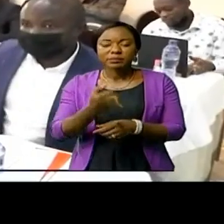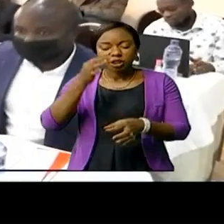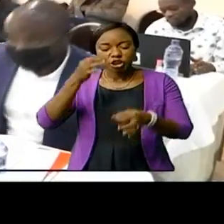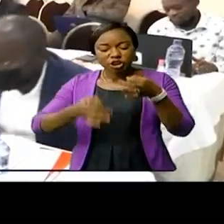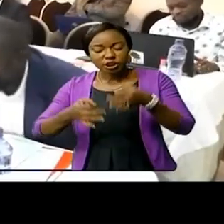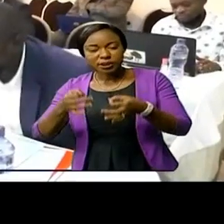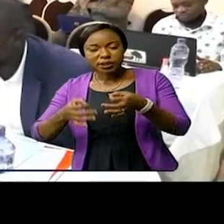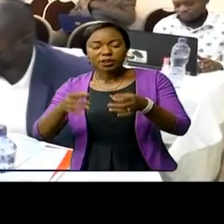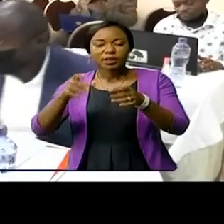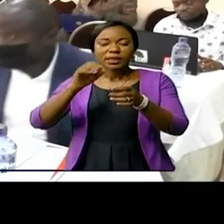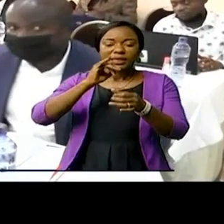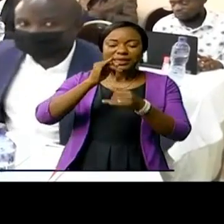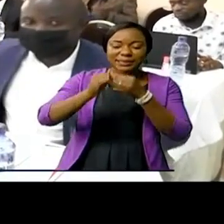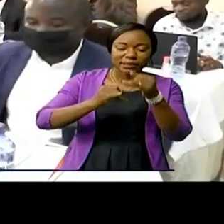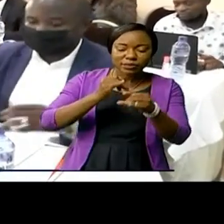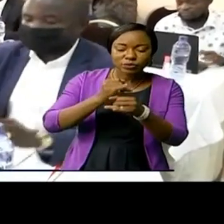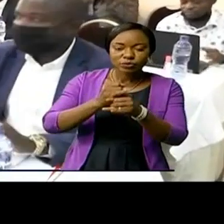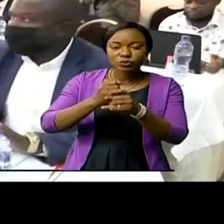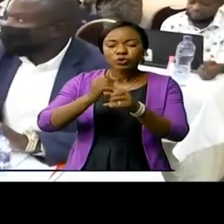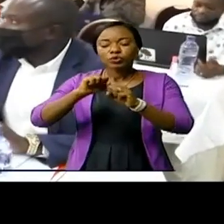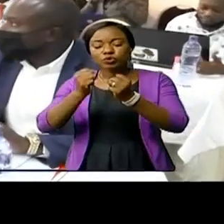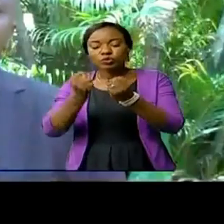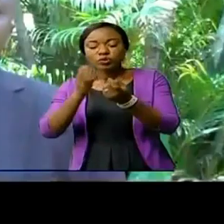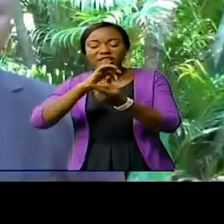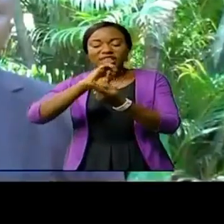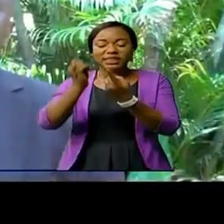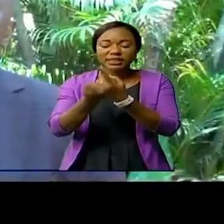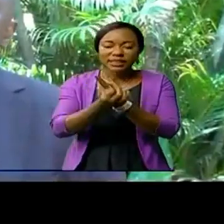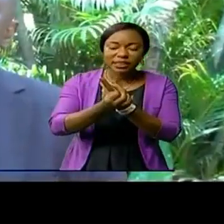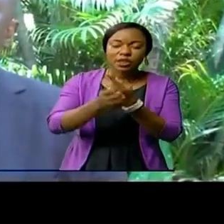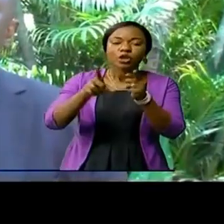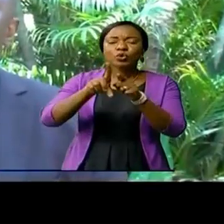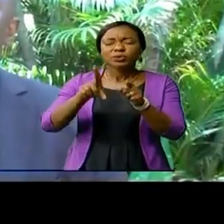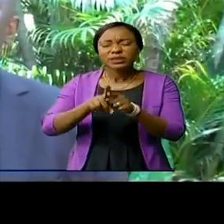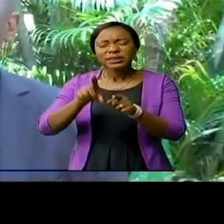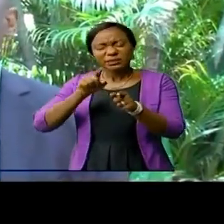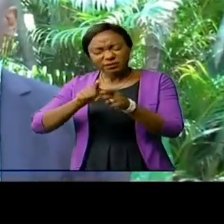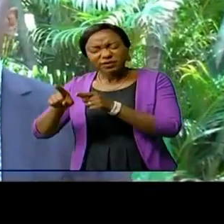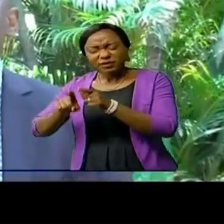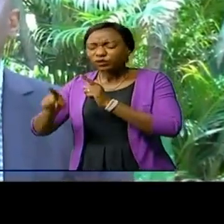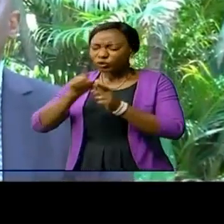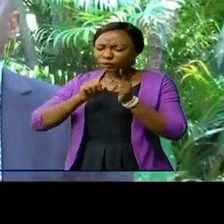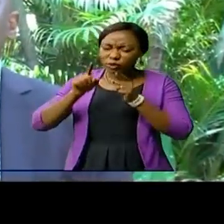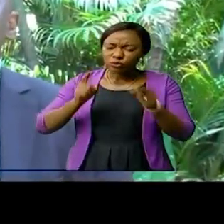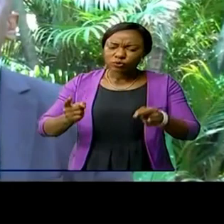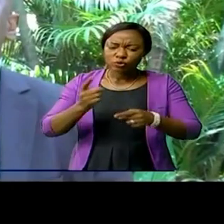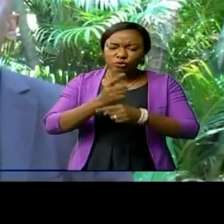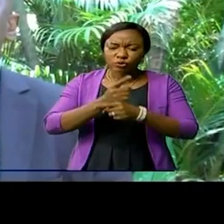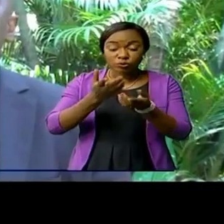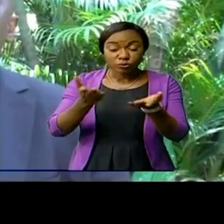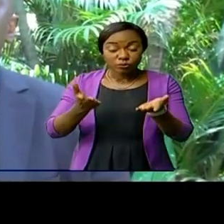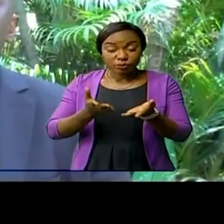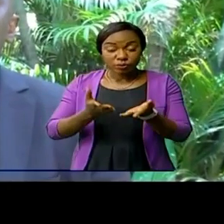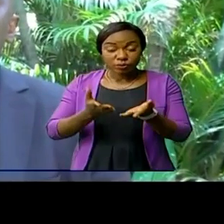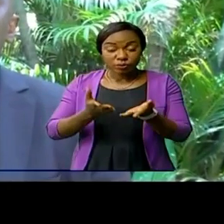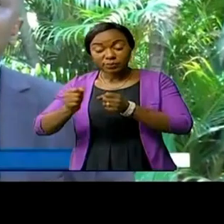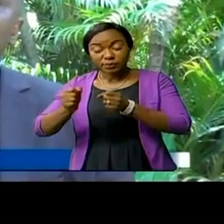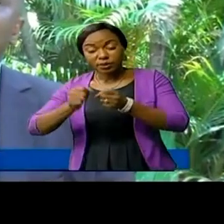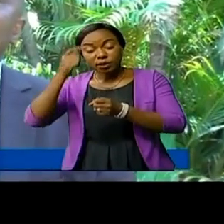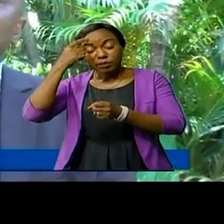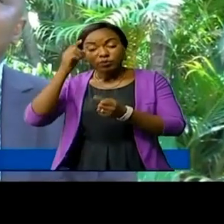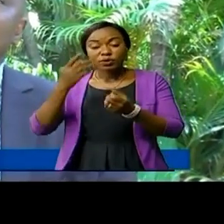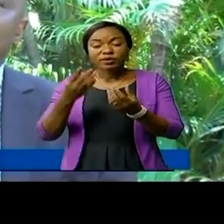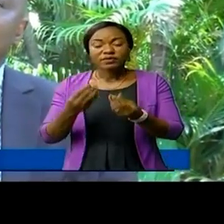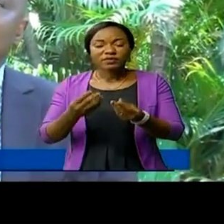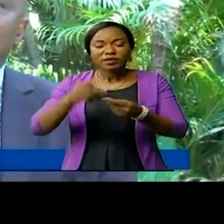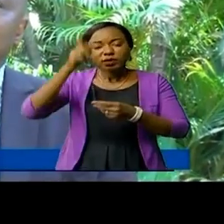économiques, internationaux, socioculturels. Il y a autant de facteurs qui aujourd'hui militent en faveur d'une nouvelle